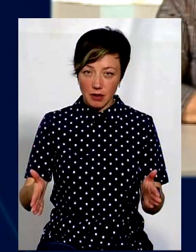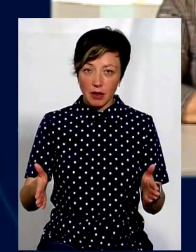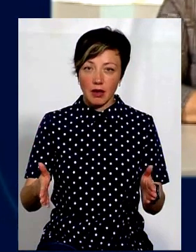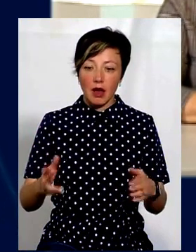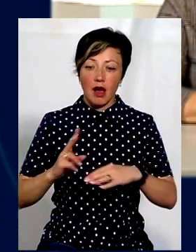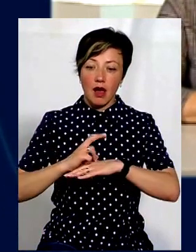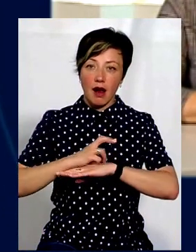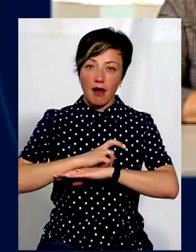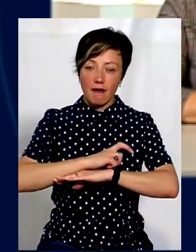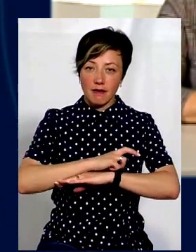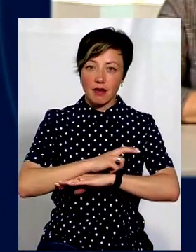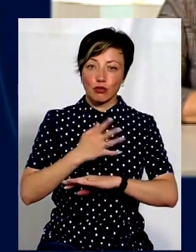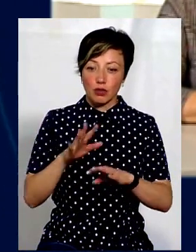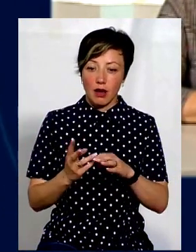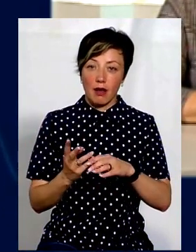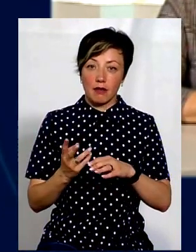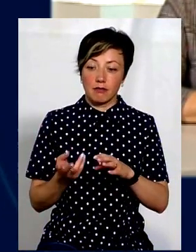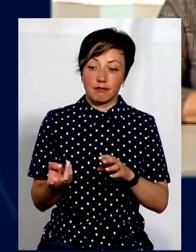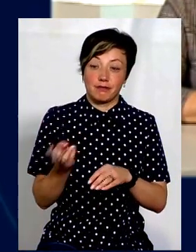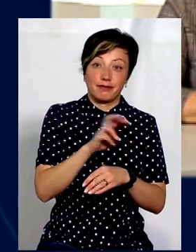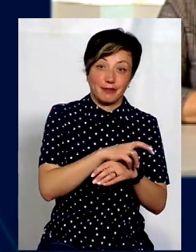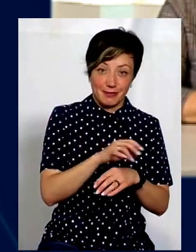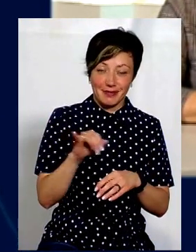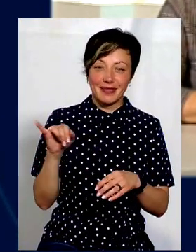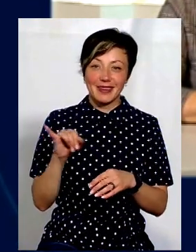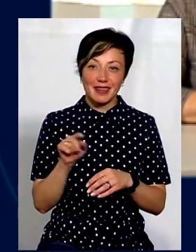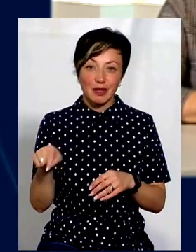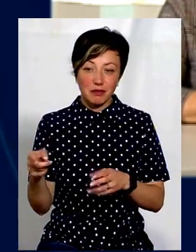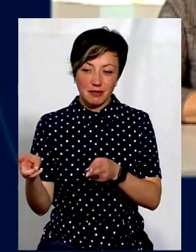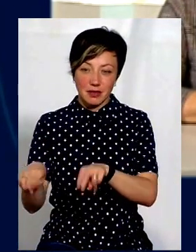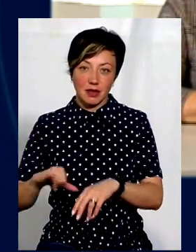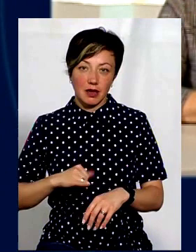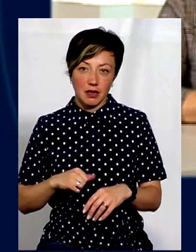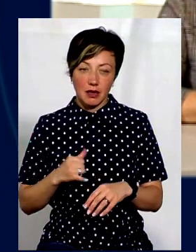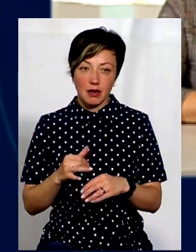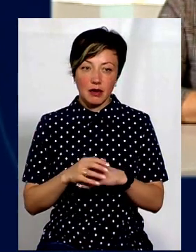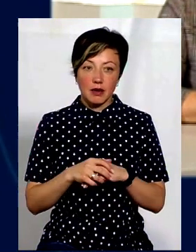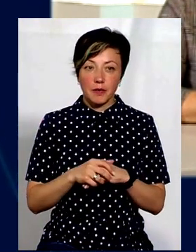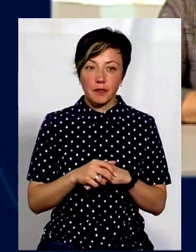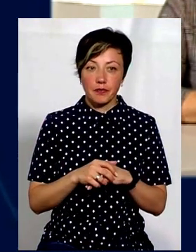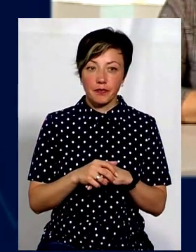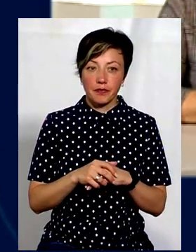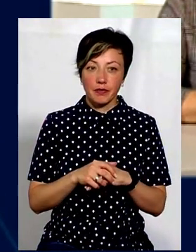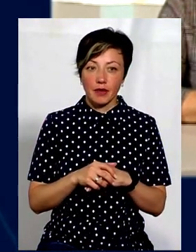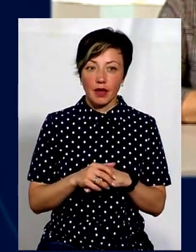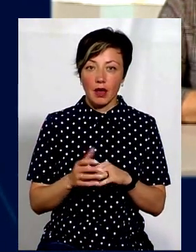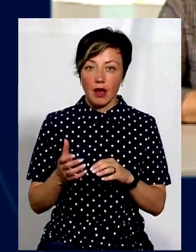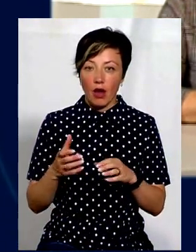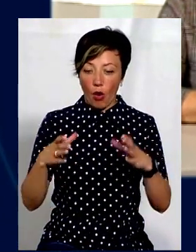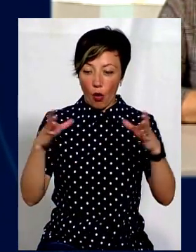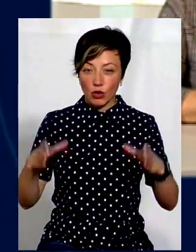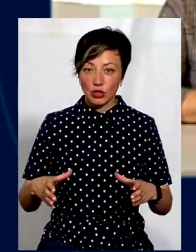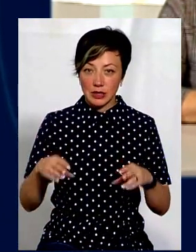Звідти равлик вже вилазить з цієї землі. І, власне, ікра перевертається цей горшок з землею.